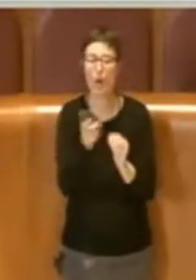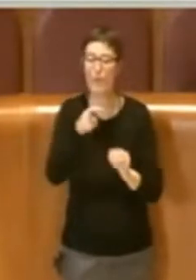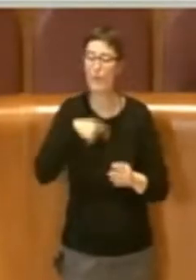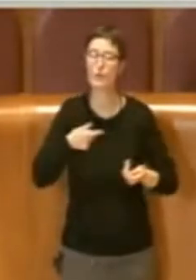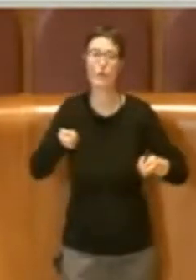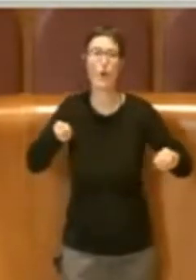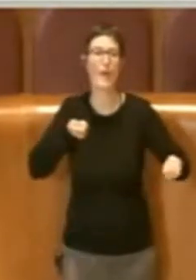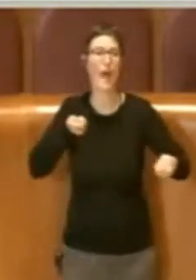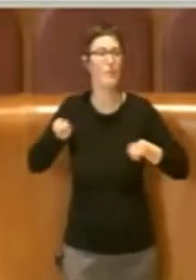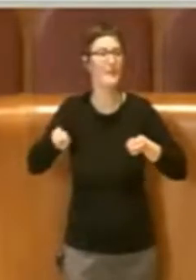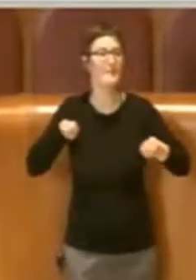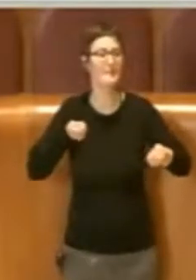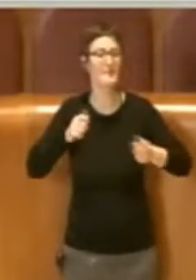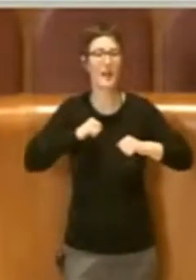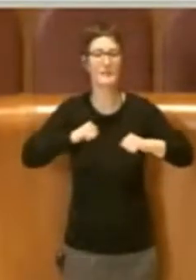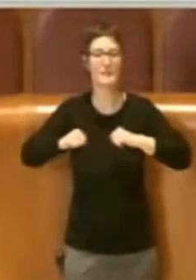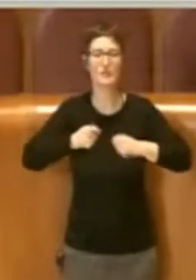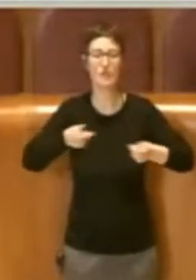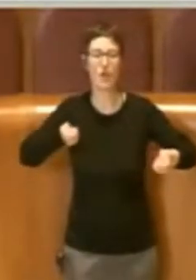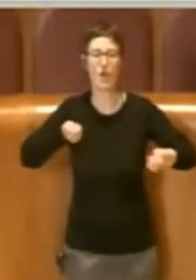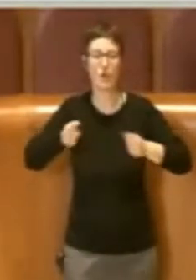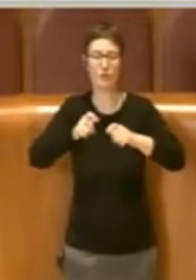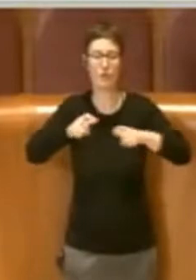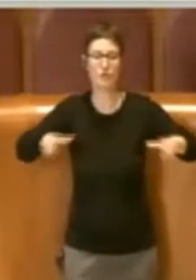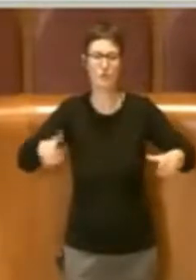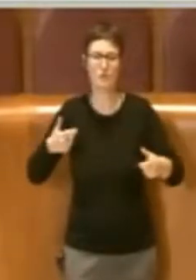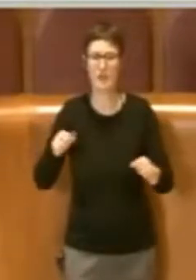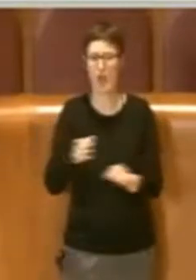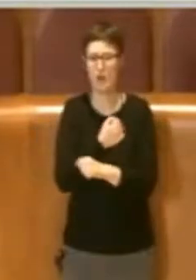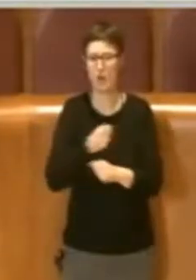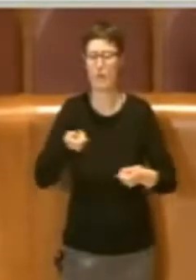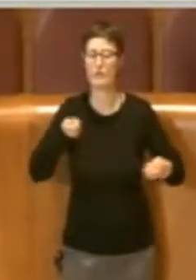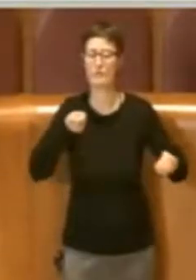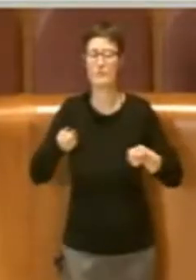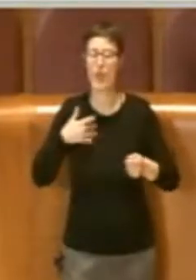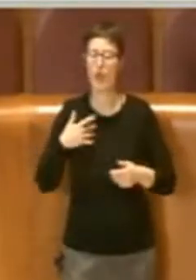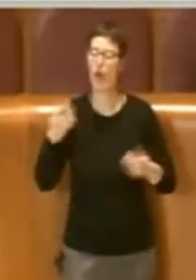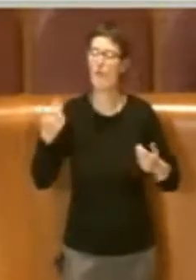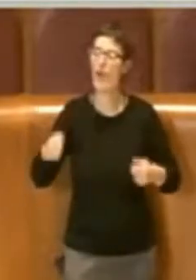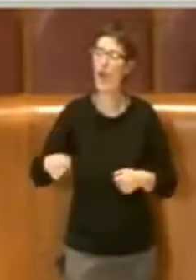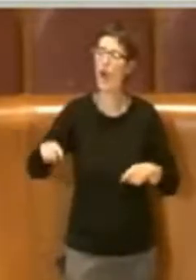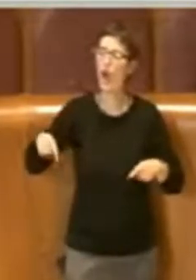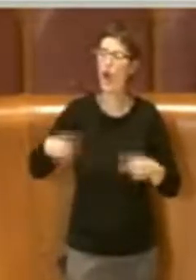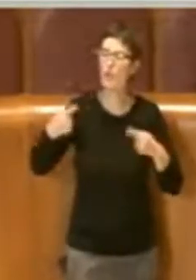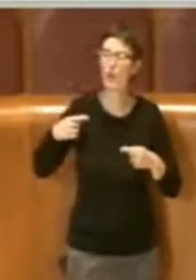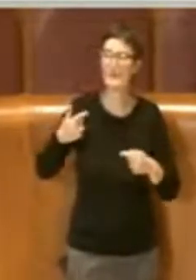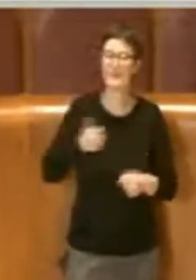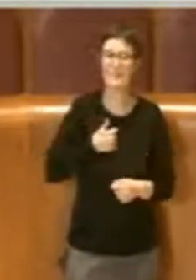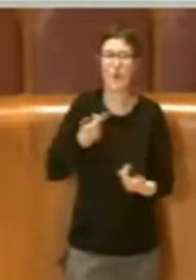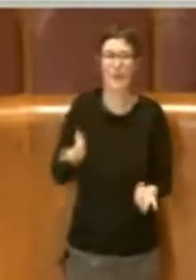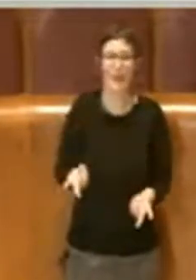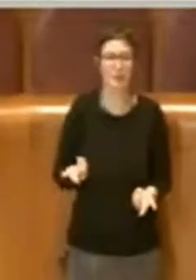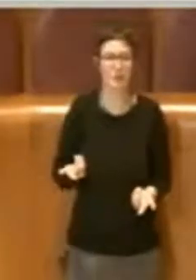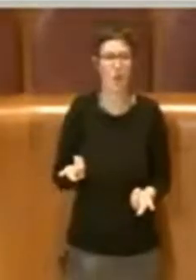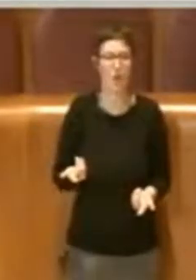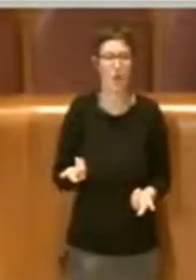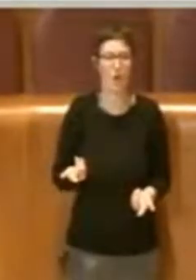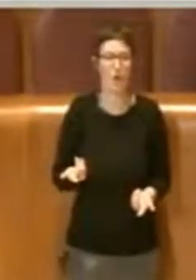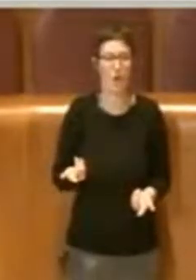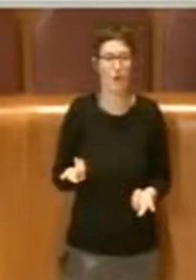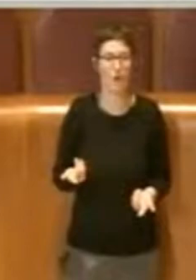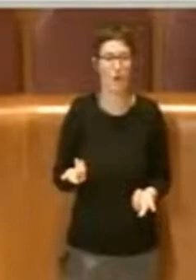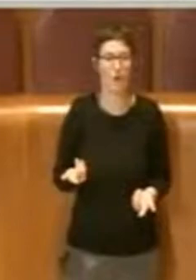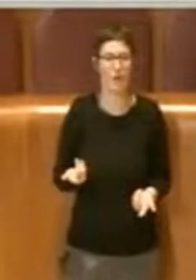non possiamo amministrarla facendoci opposizione da soli, ma dobbiamo cercare veramente da